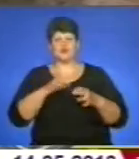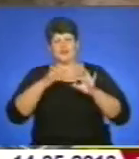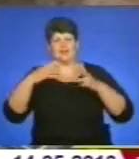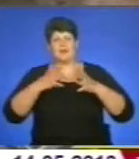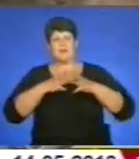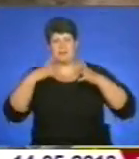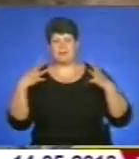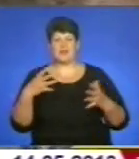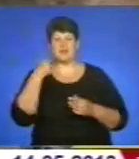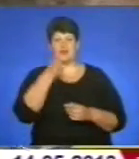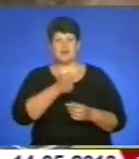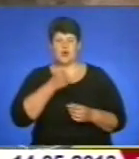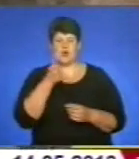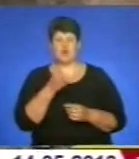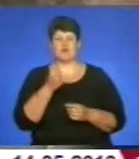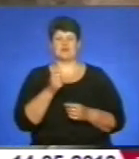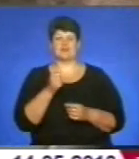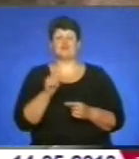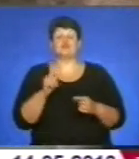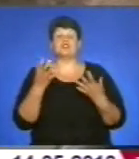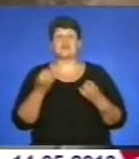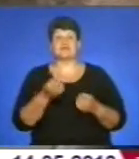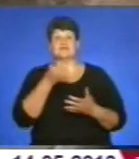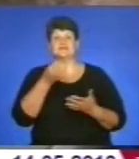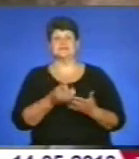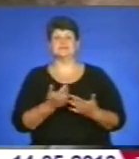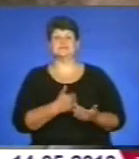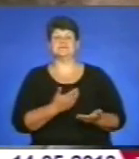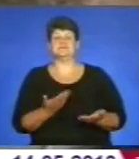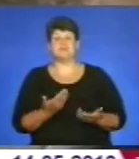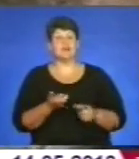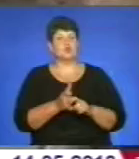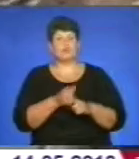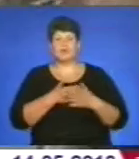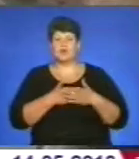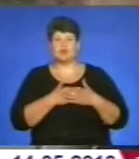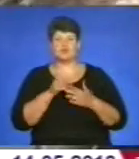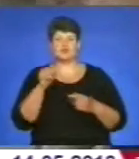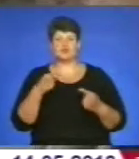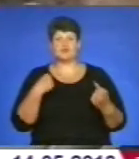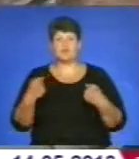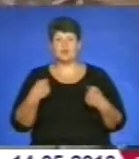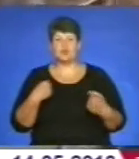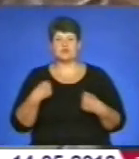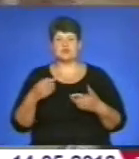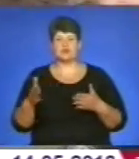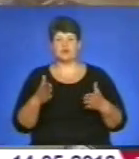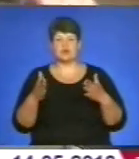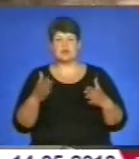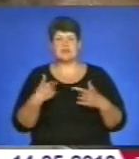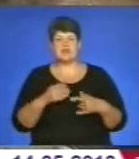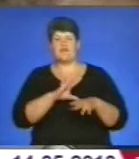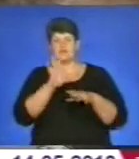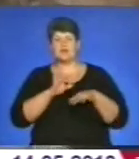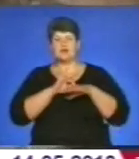що ще побажати її. Я дуже її люблю за те, що вона мучиться дорогою, що вони всюди возять,